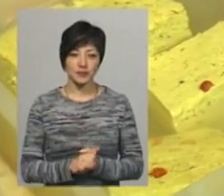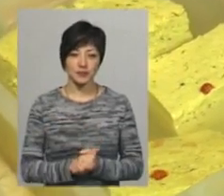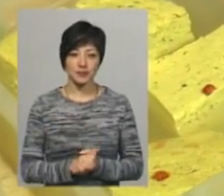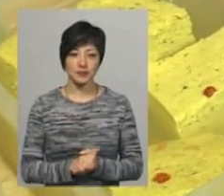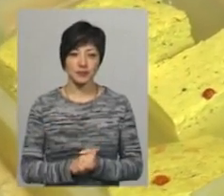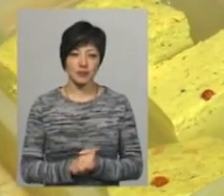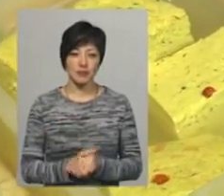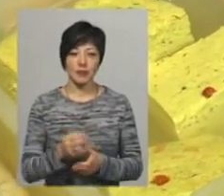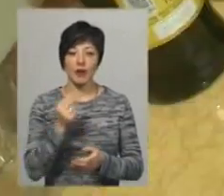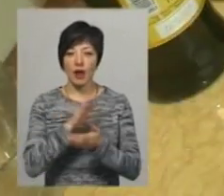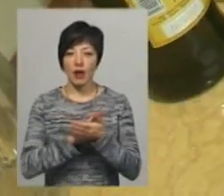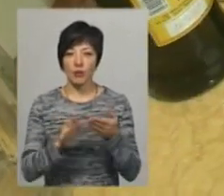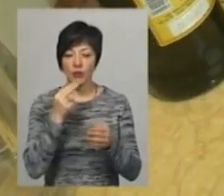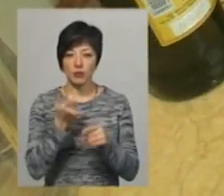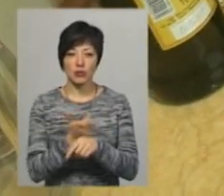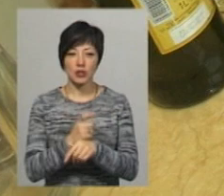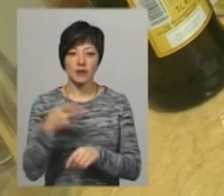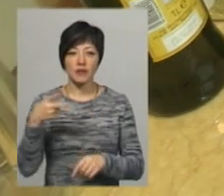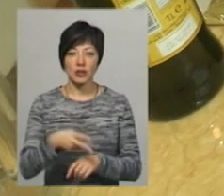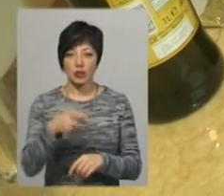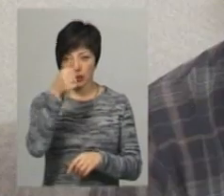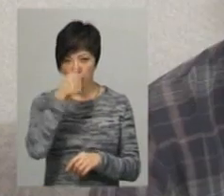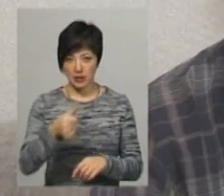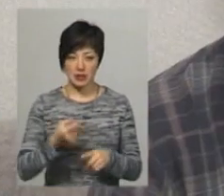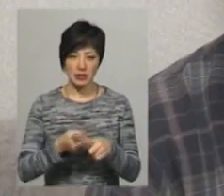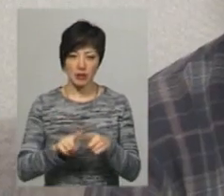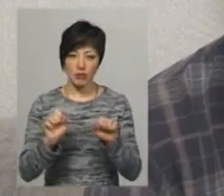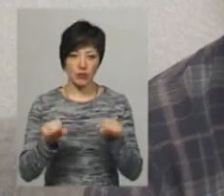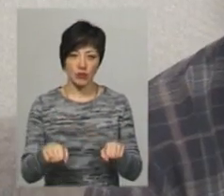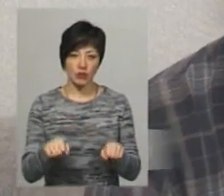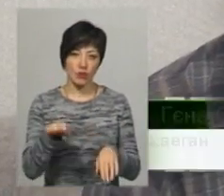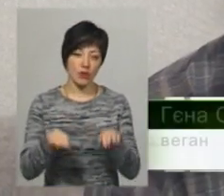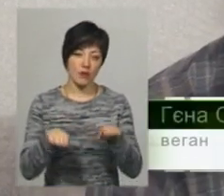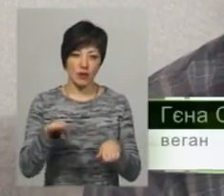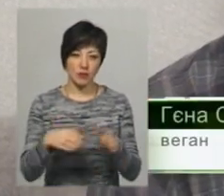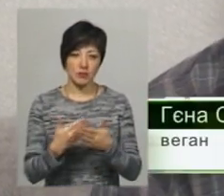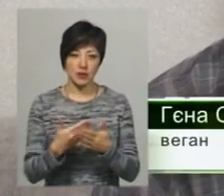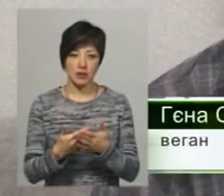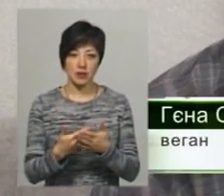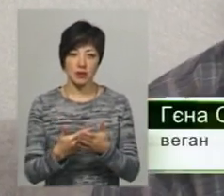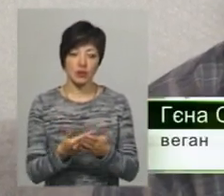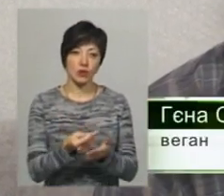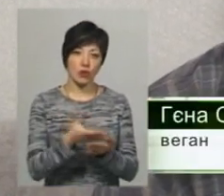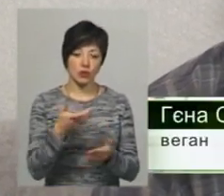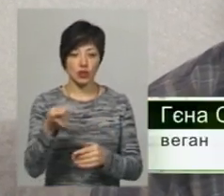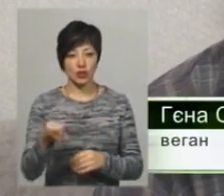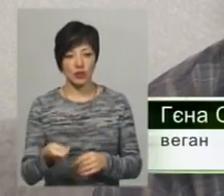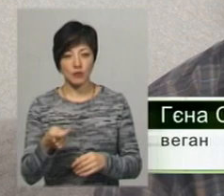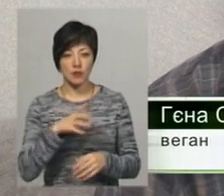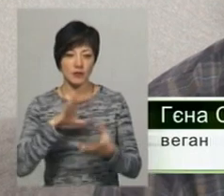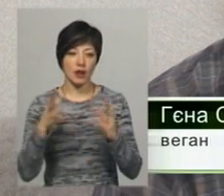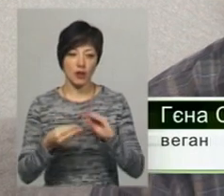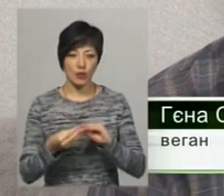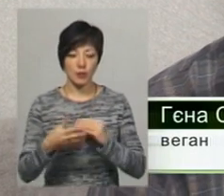Витрачають на екопродукти Гена та Марія більше двох тисяч на місяць. Але це може коливатися, тому що, ну, дійсно, там десь дорожче, десь трохи дешевше, але